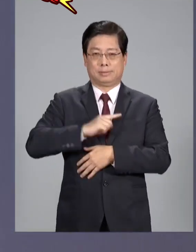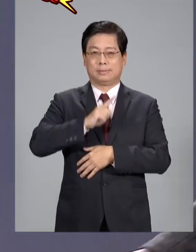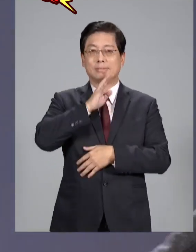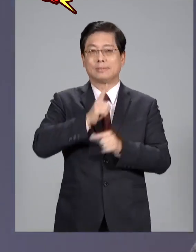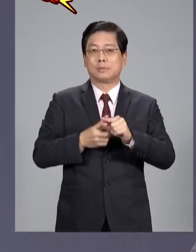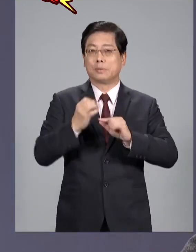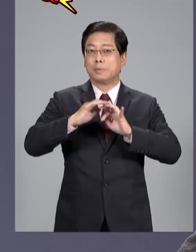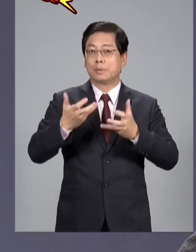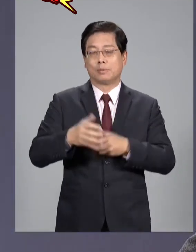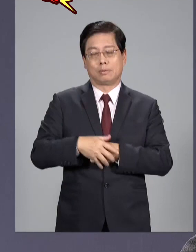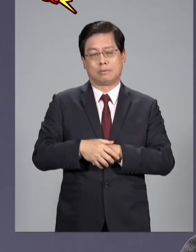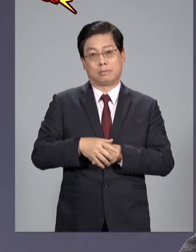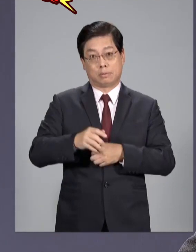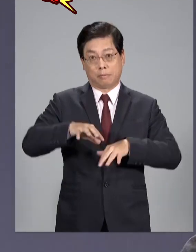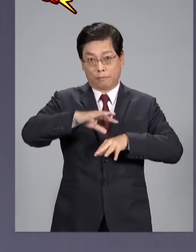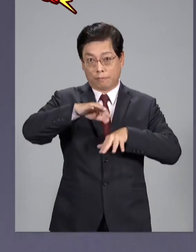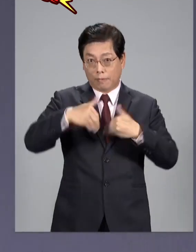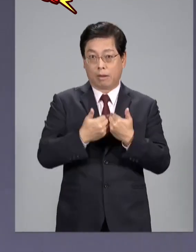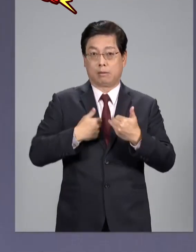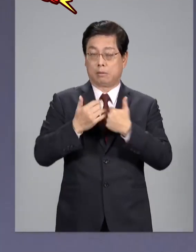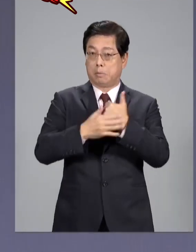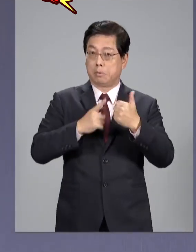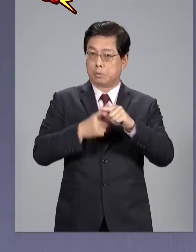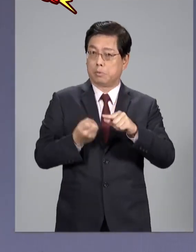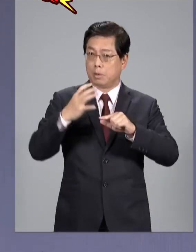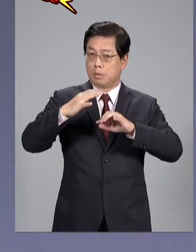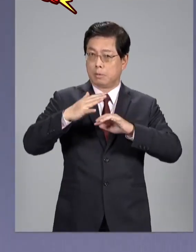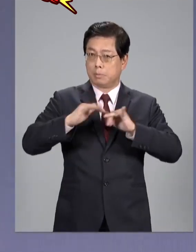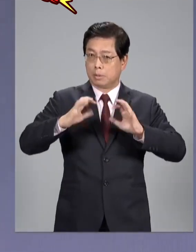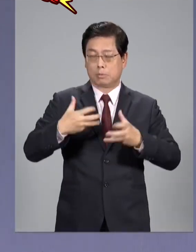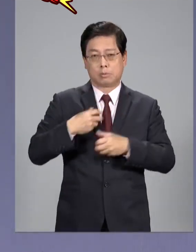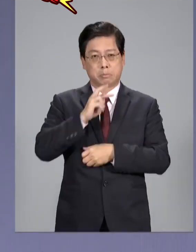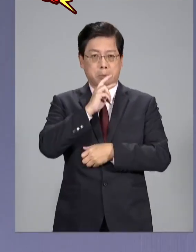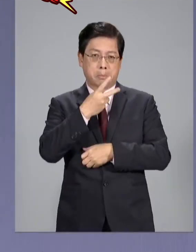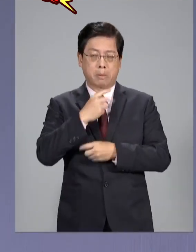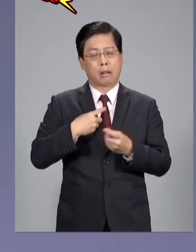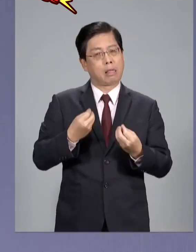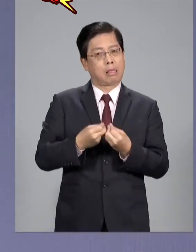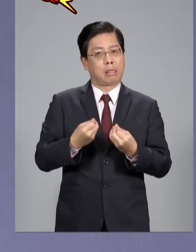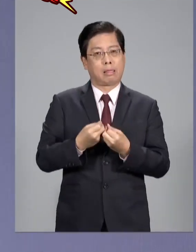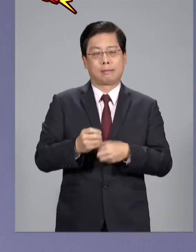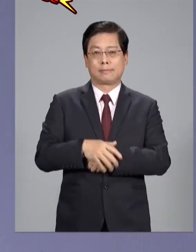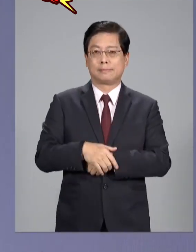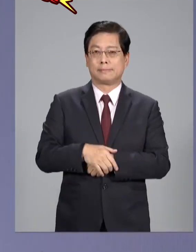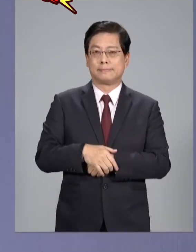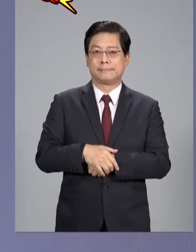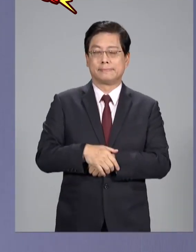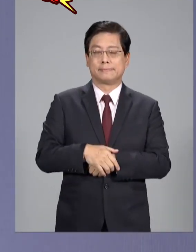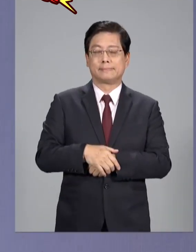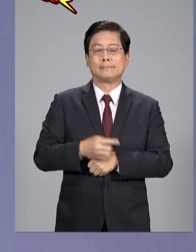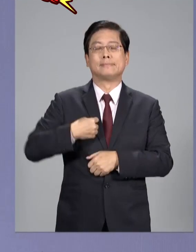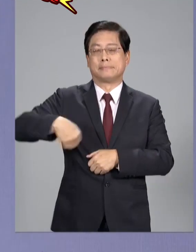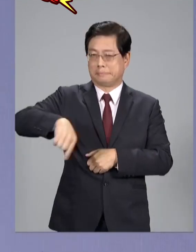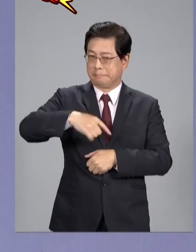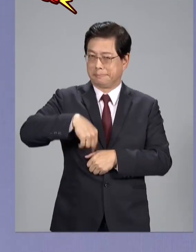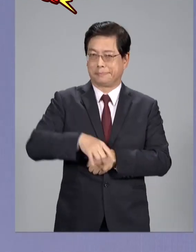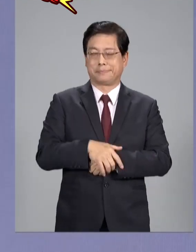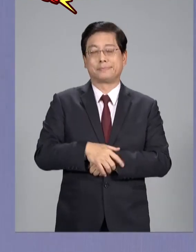那現在又變成中華民國的守護者這不是有一點讓大家搞不清楚怎麼回事我們